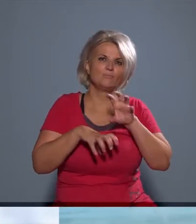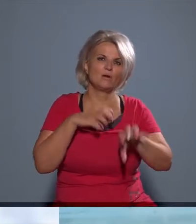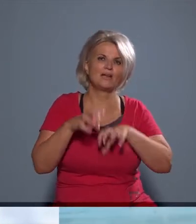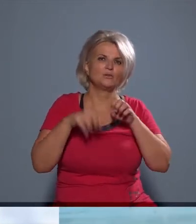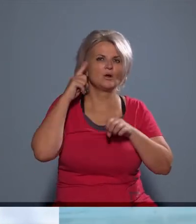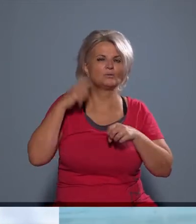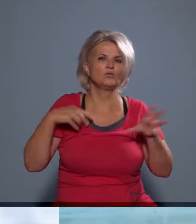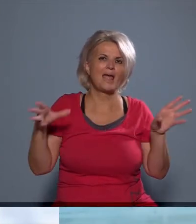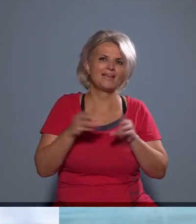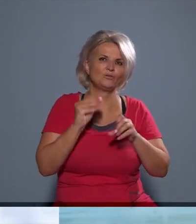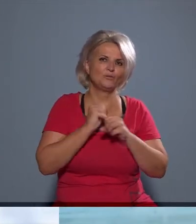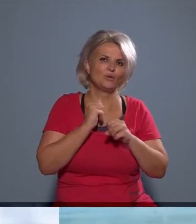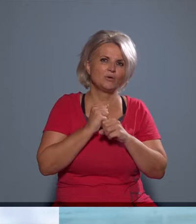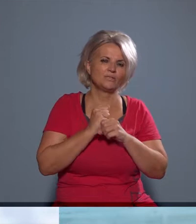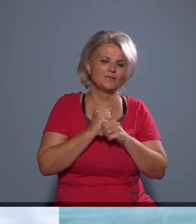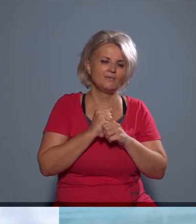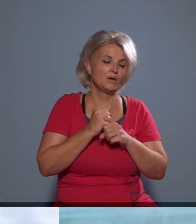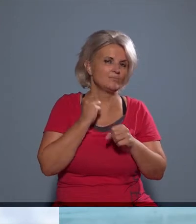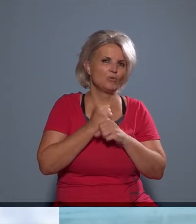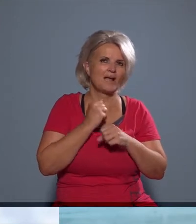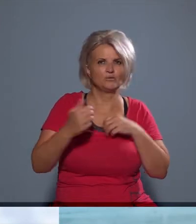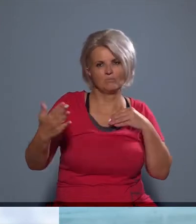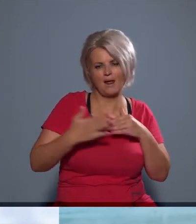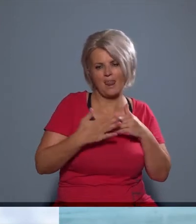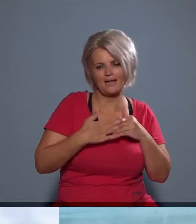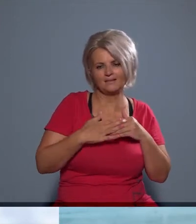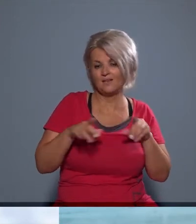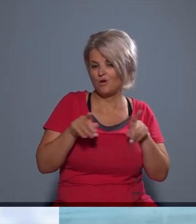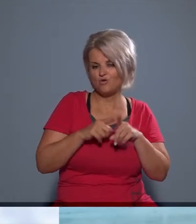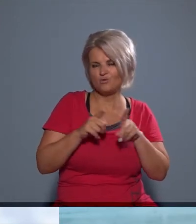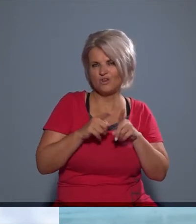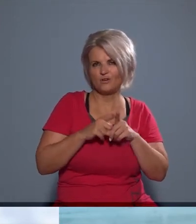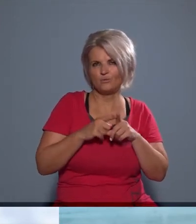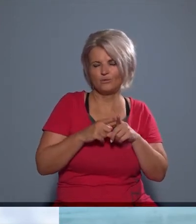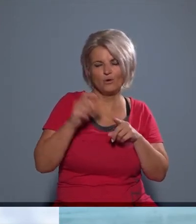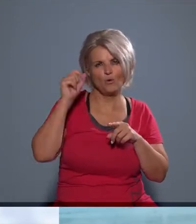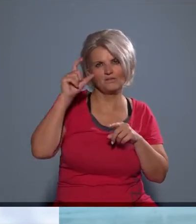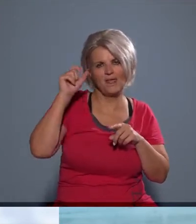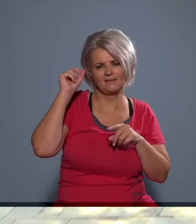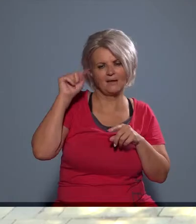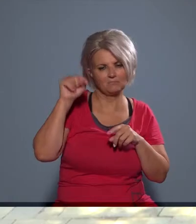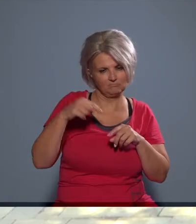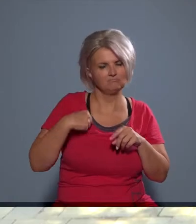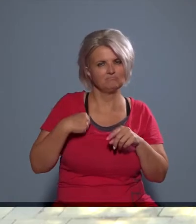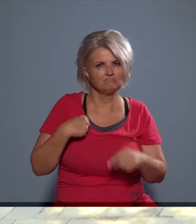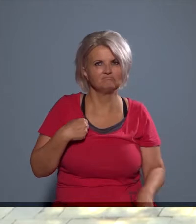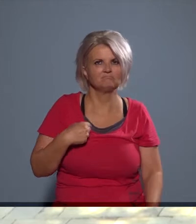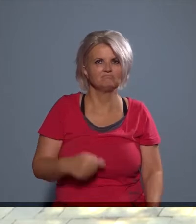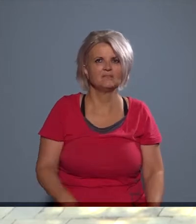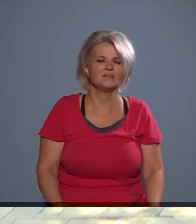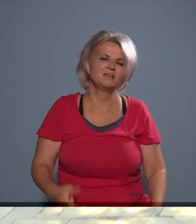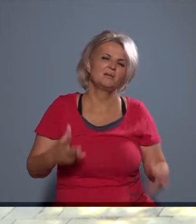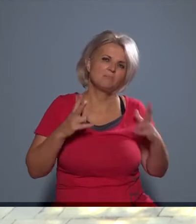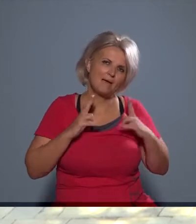ugyanígy munkásokkal tudok együtt dolgozni, vagy munkások mellett, ott is ugyanígy jönnek az ötletek rá, és